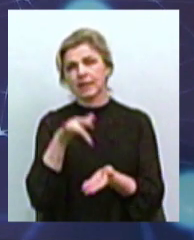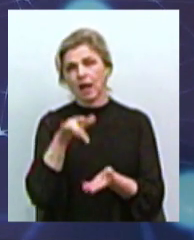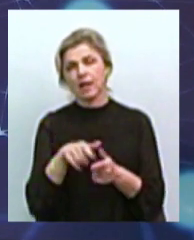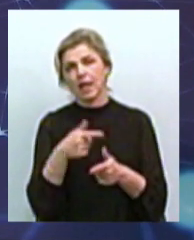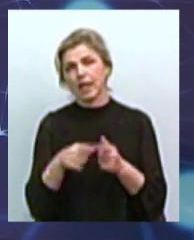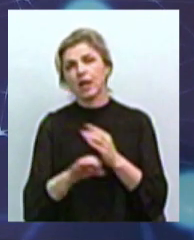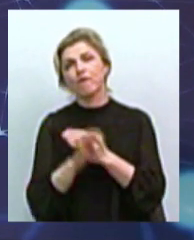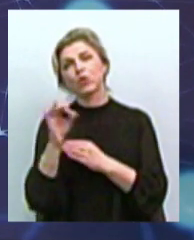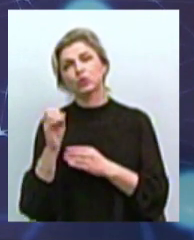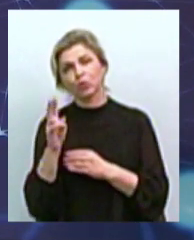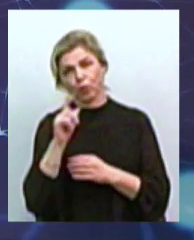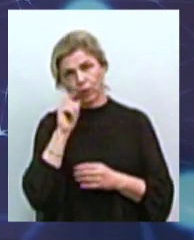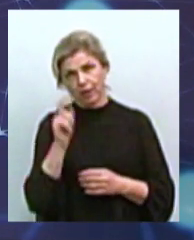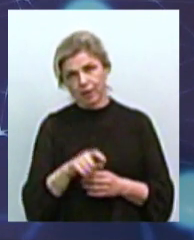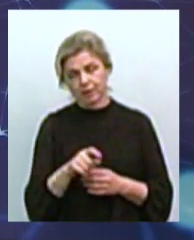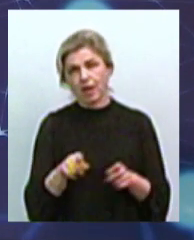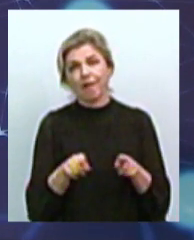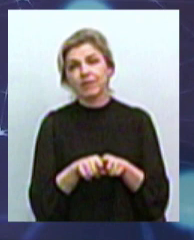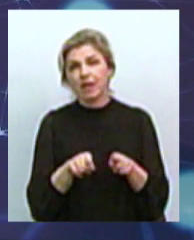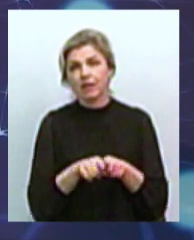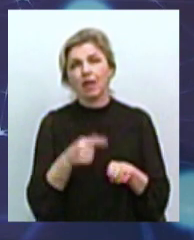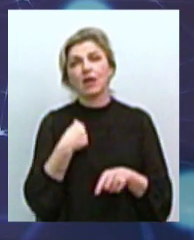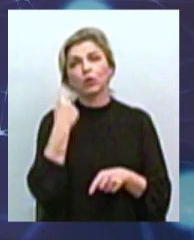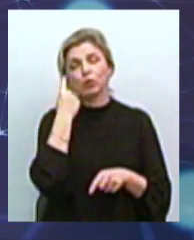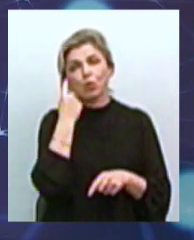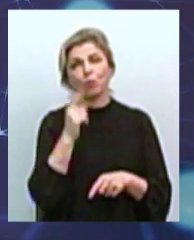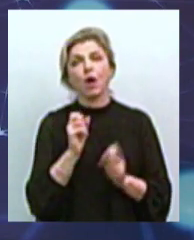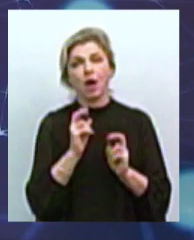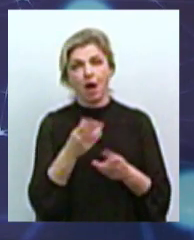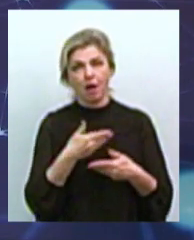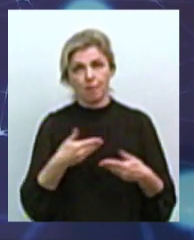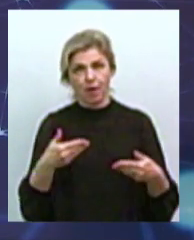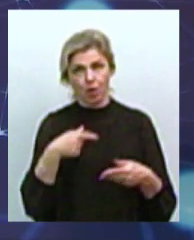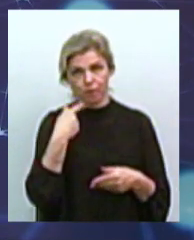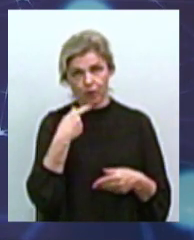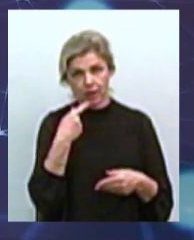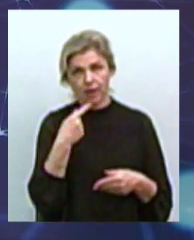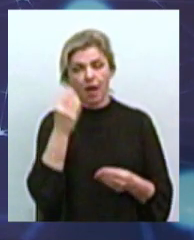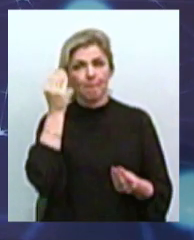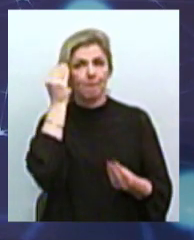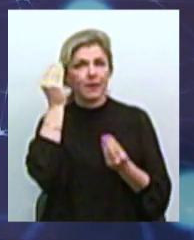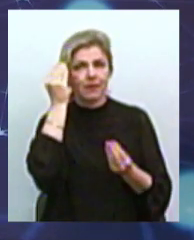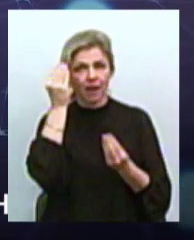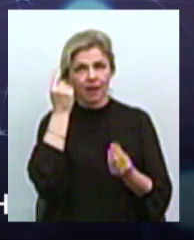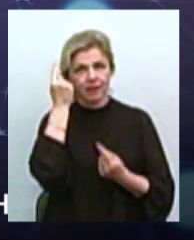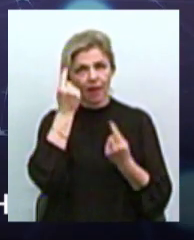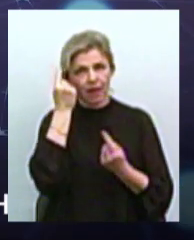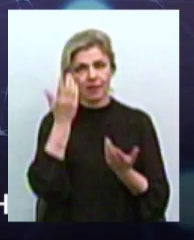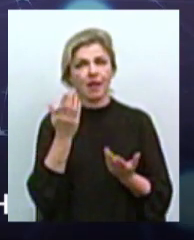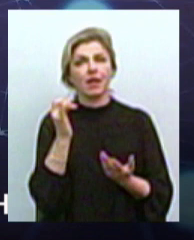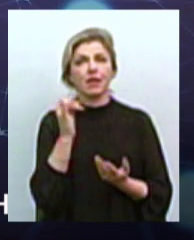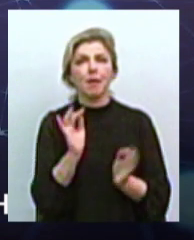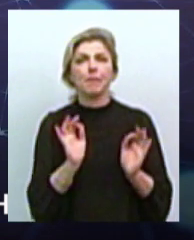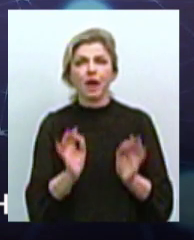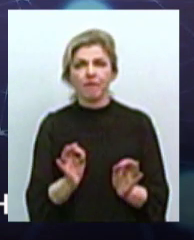Східна Україна. Ну, все ж таки, я думаю, як ми і говорили, менталітет і правильне